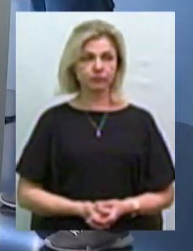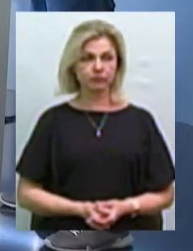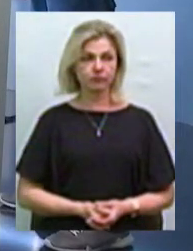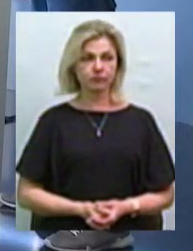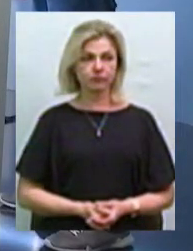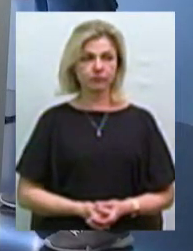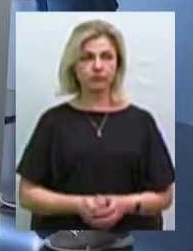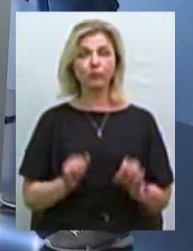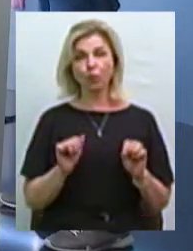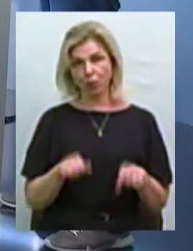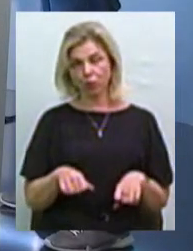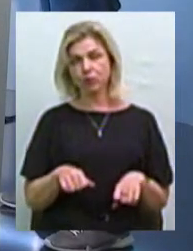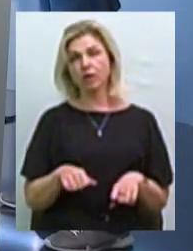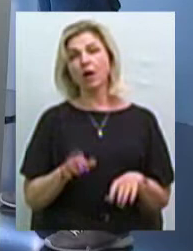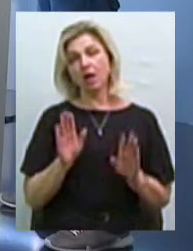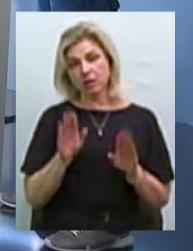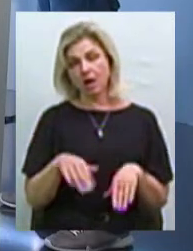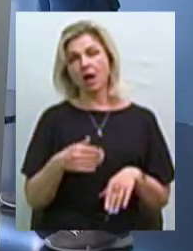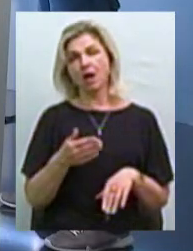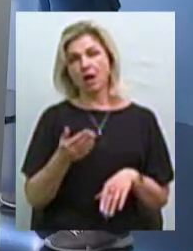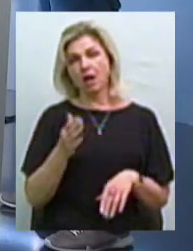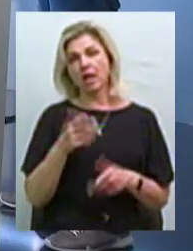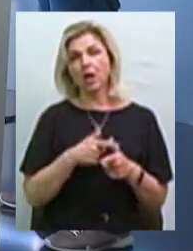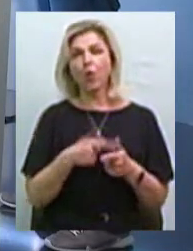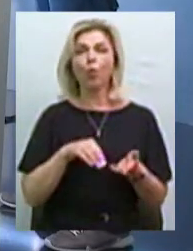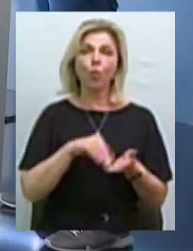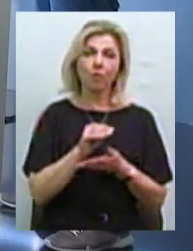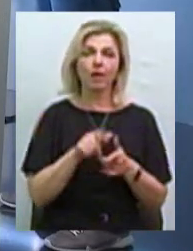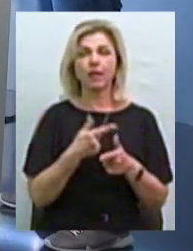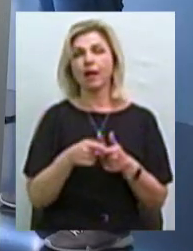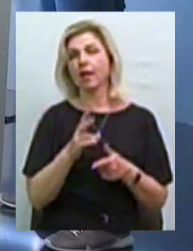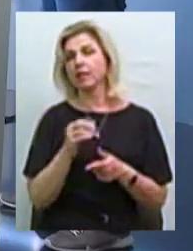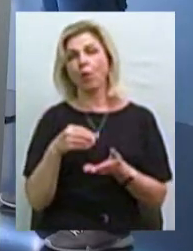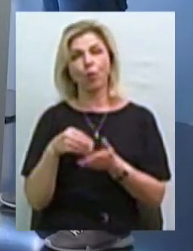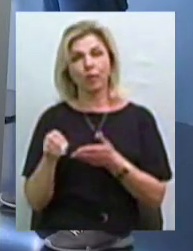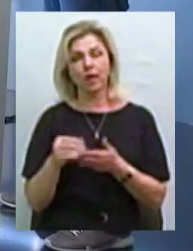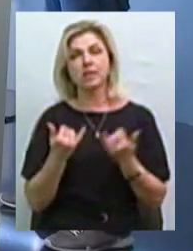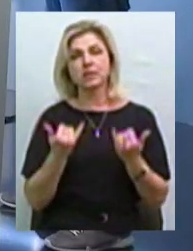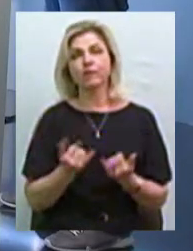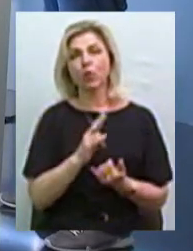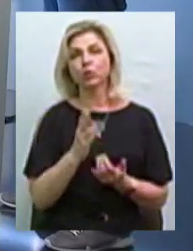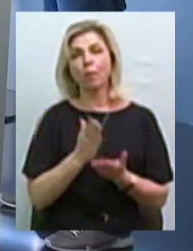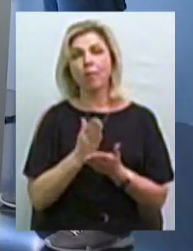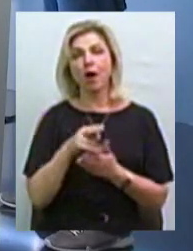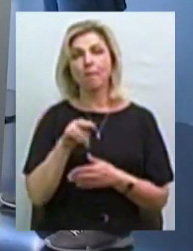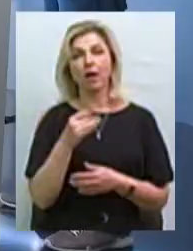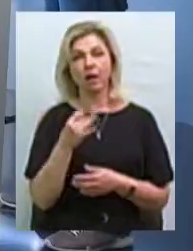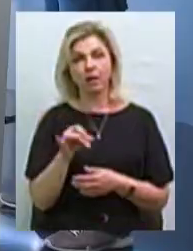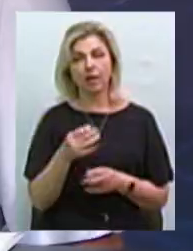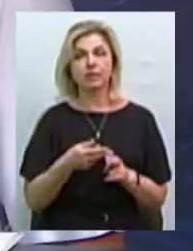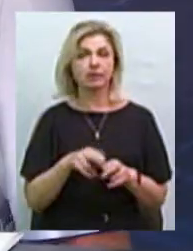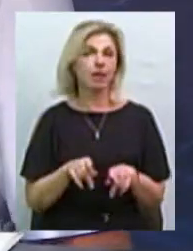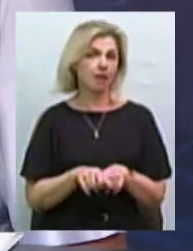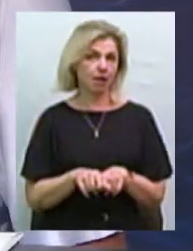може бути нормальне. Ну, я зато хай вона там буде чи куплена, чи не куплена. Для сьогодні той, хто має пай, це так,